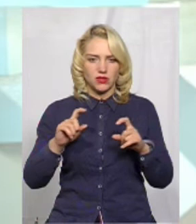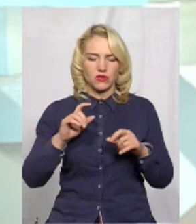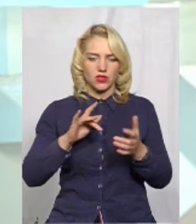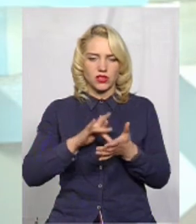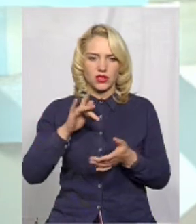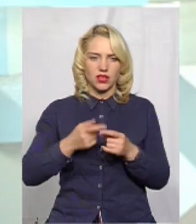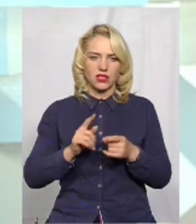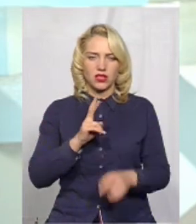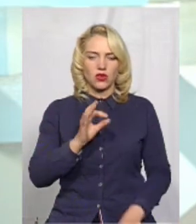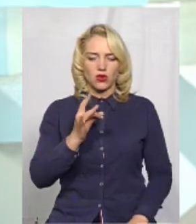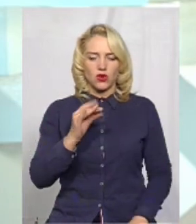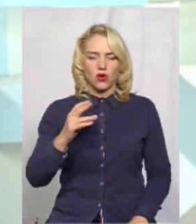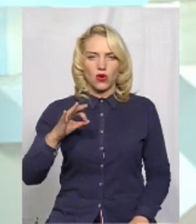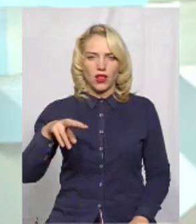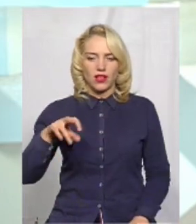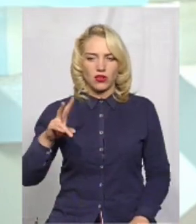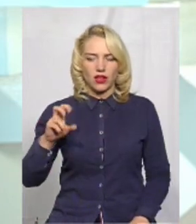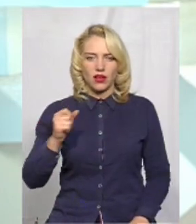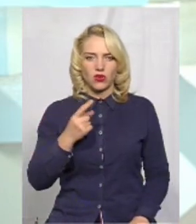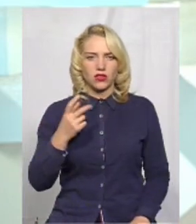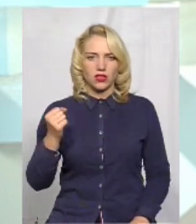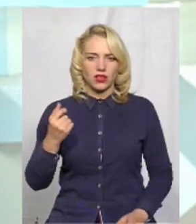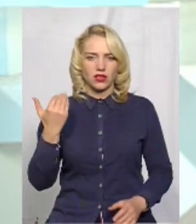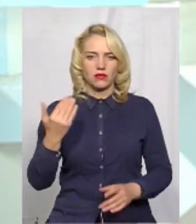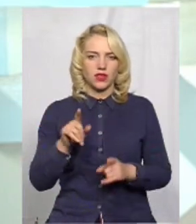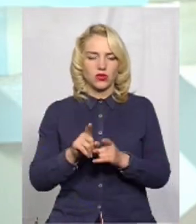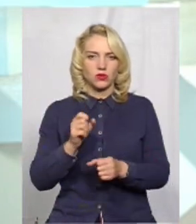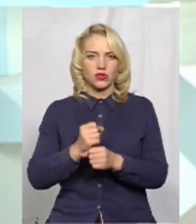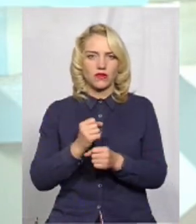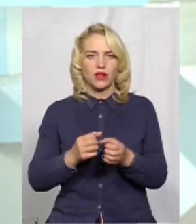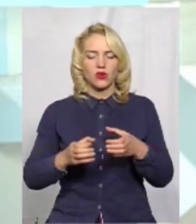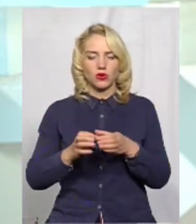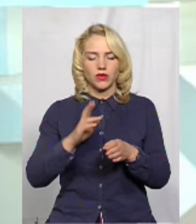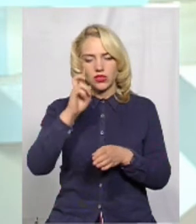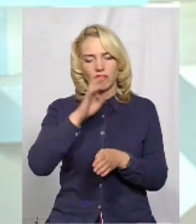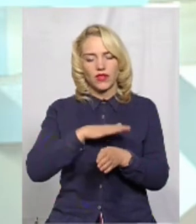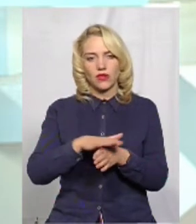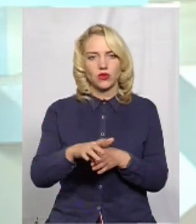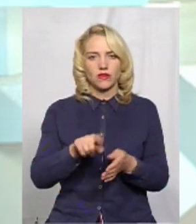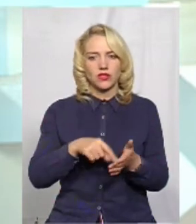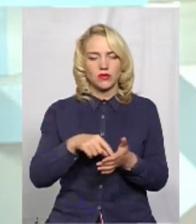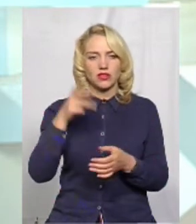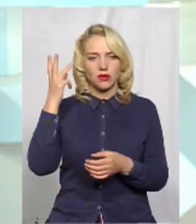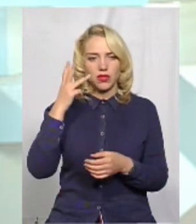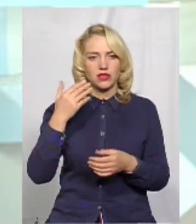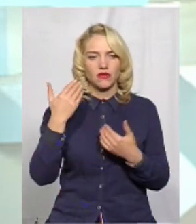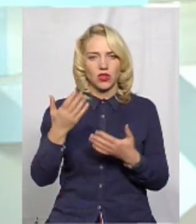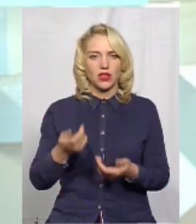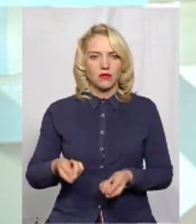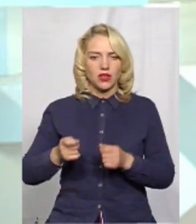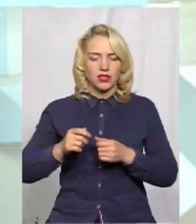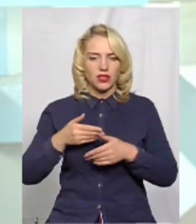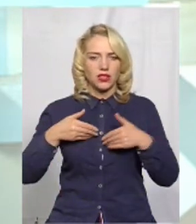це Короленка 1А, там працювала теж група державних виконавців з міста Хмельницького. Вони передали